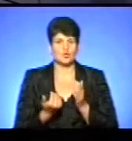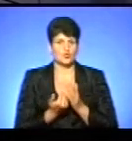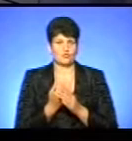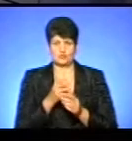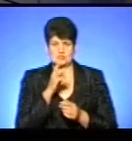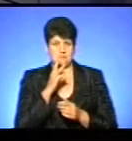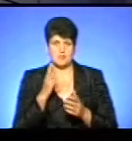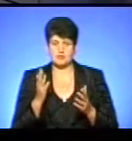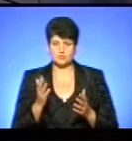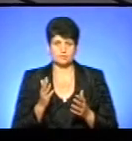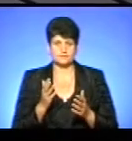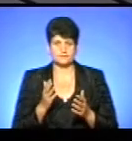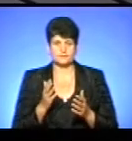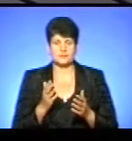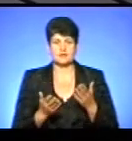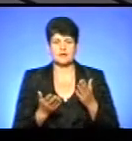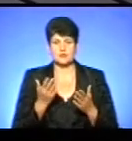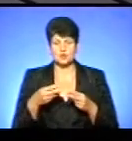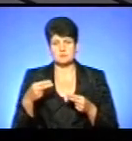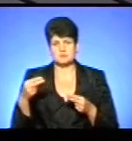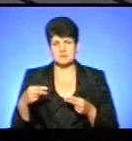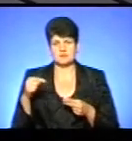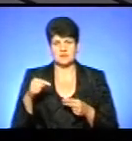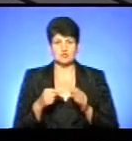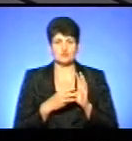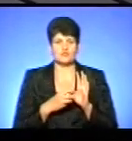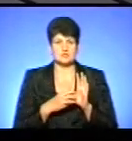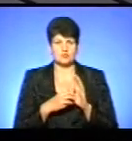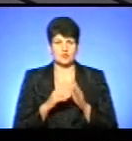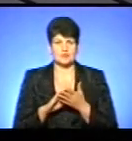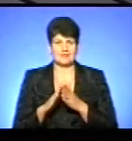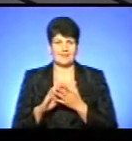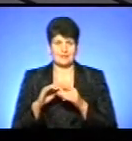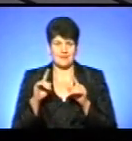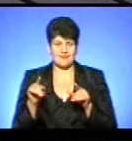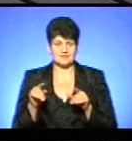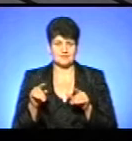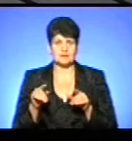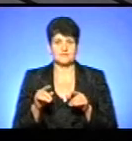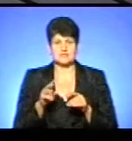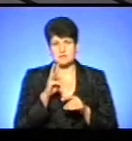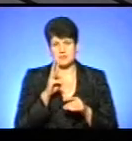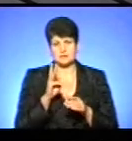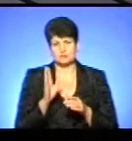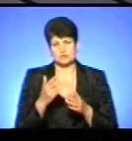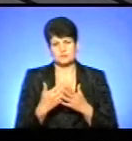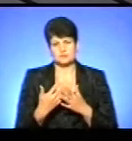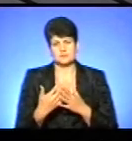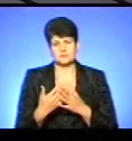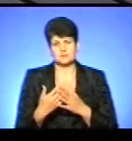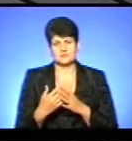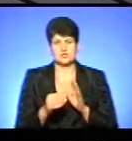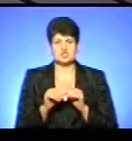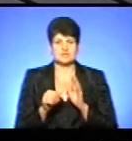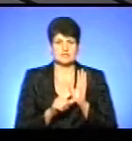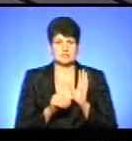зарплату. Якщо підписав 1800 декларацій лікар, значить, зарплата орієнтовно буде складати десь біля